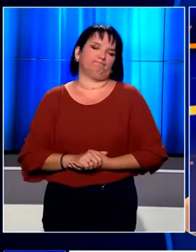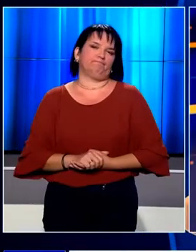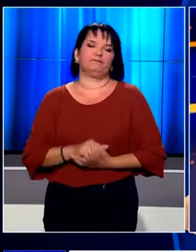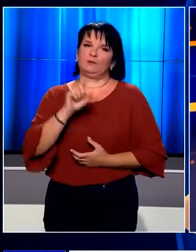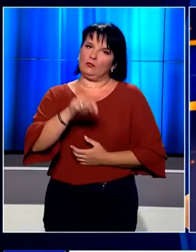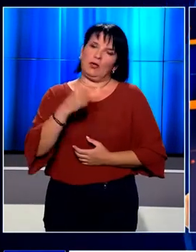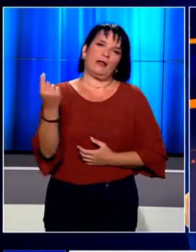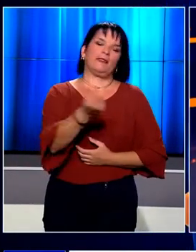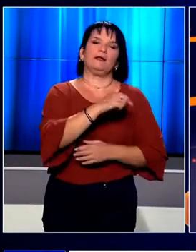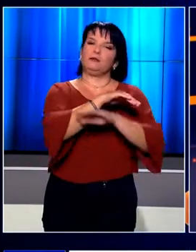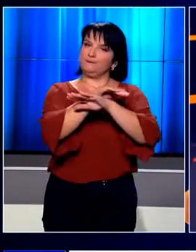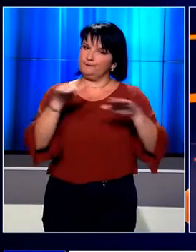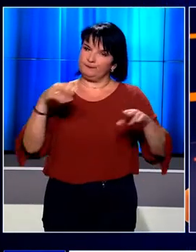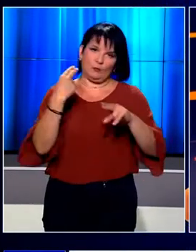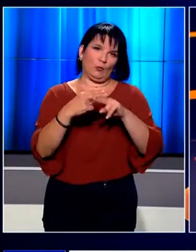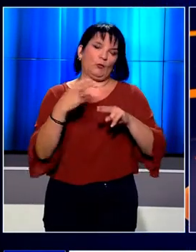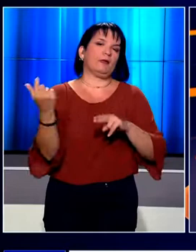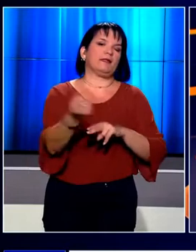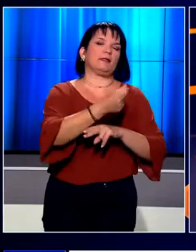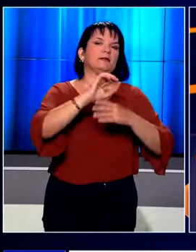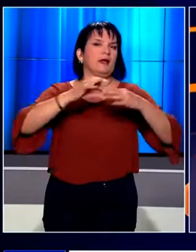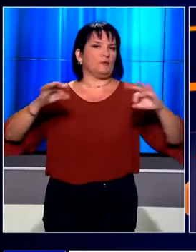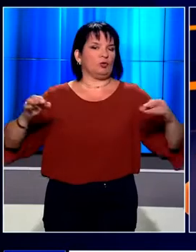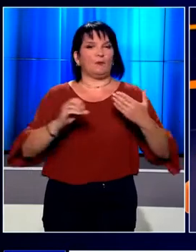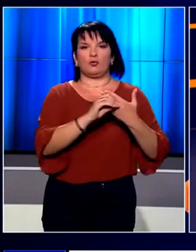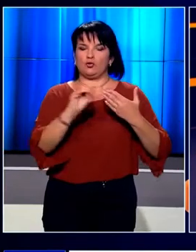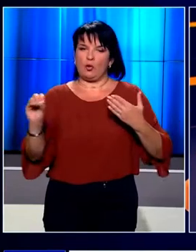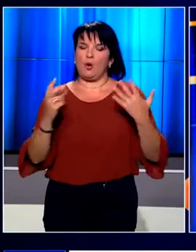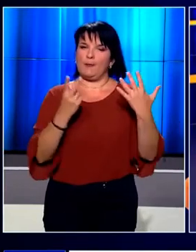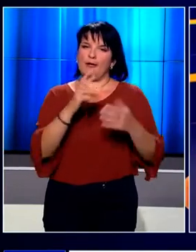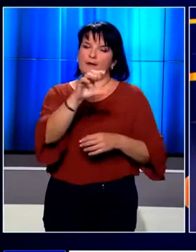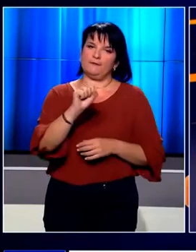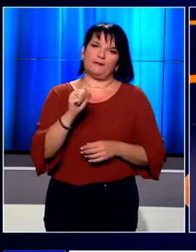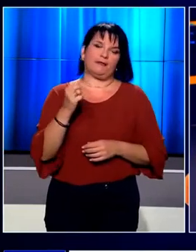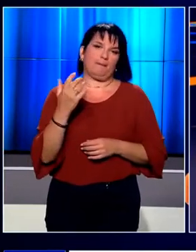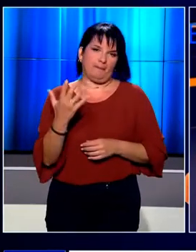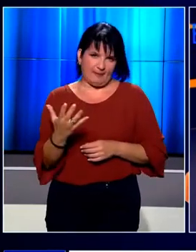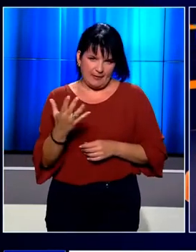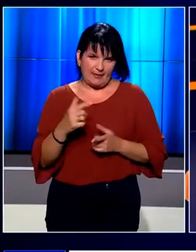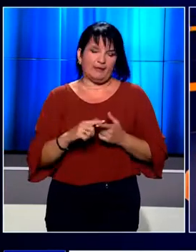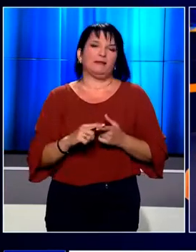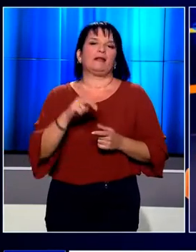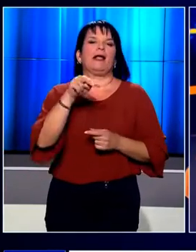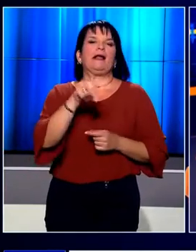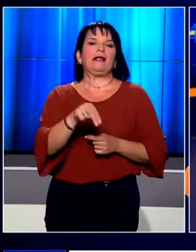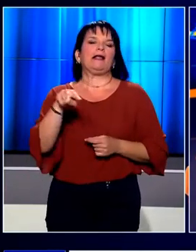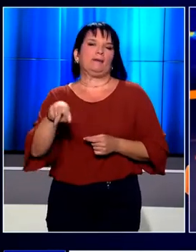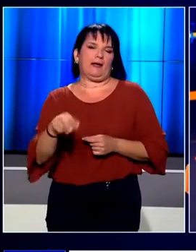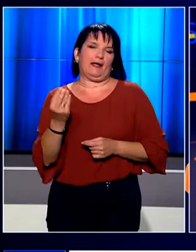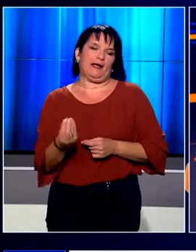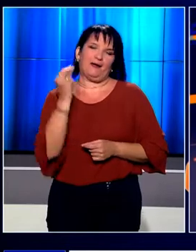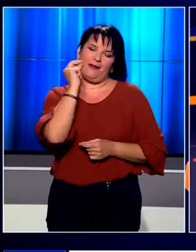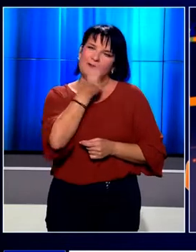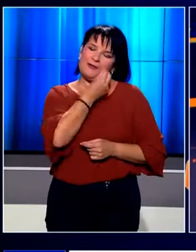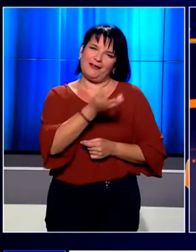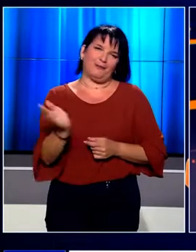Και στο σημείο αυτό το δελτίο μας ολοκληρώθηκε. Όλες οι ειδήσεις αναλυτικά στο κεντρικό δελτίο του Open στις 7 παρα 5 με την Νίκη Λιμπεράκη.